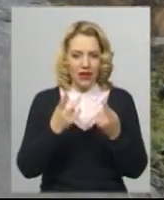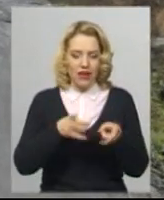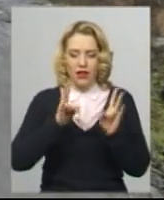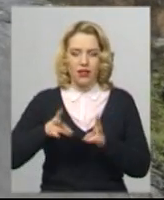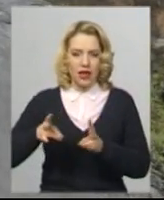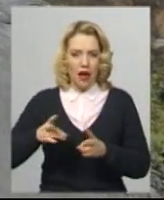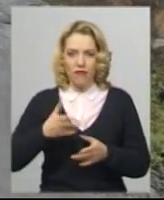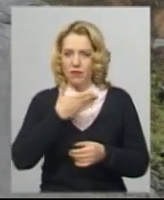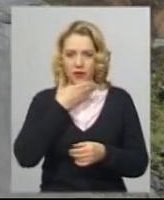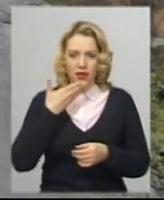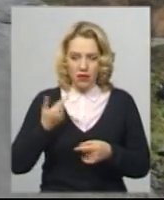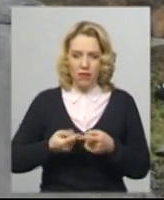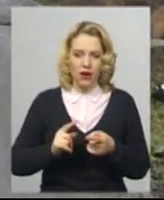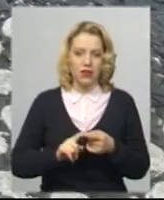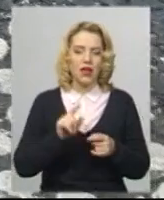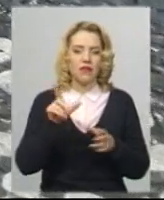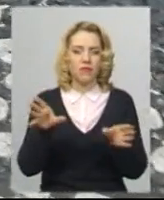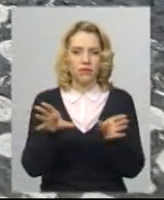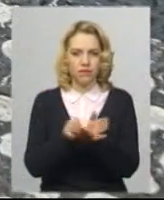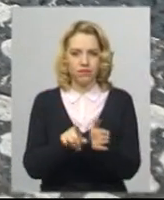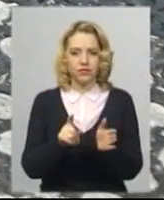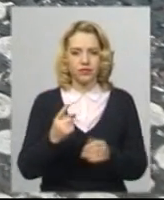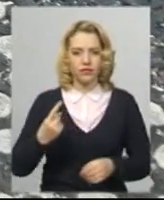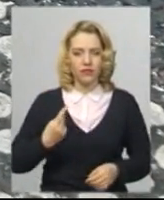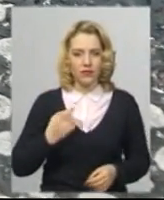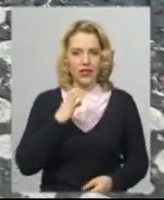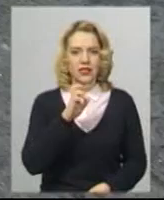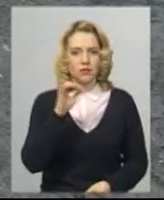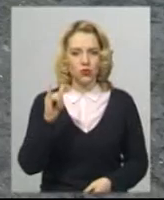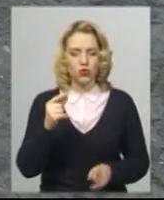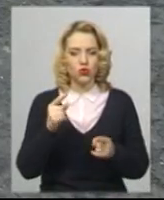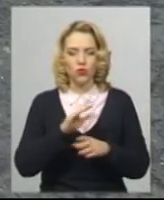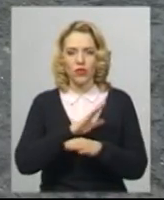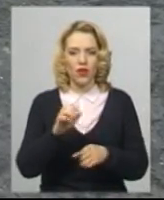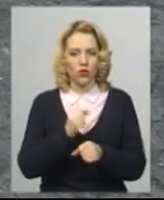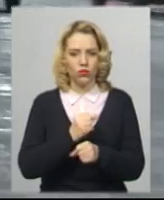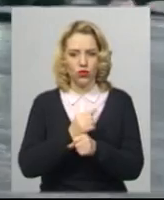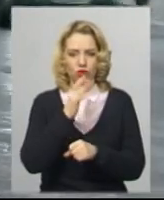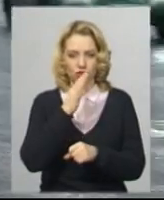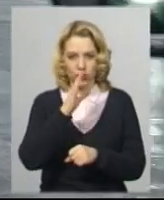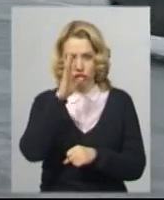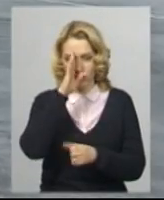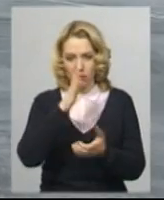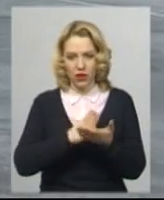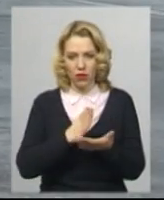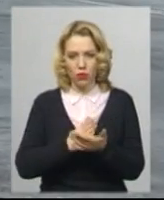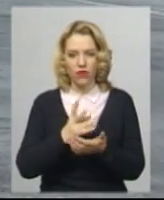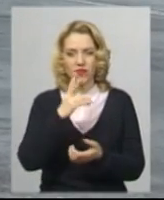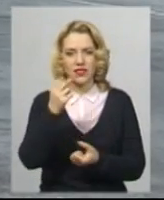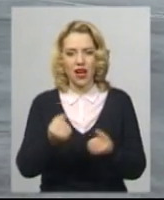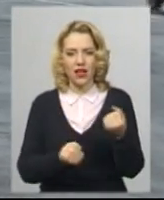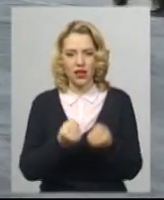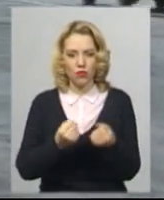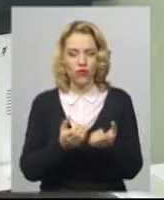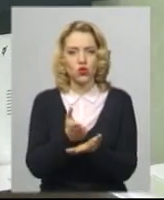лікарні перебувають співробітники УСБУ. Стосовно того, чому в неробочий час чоловік перебував за кермом службової автівки,